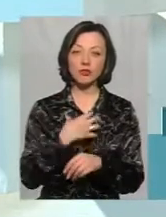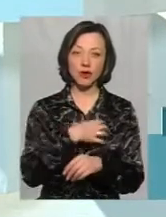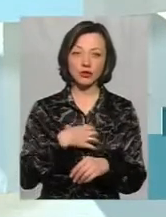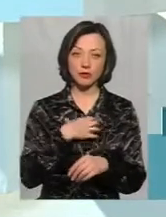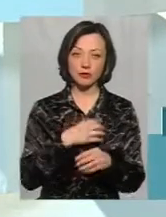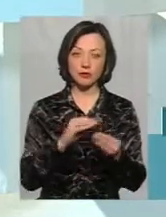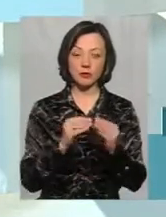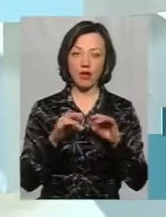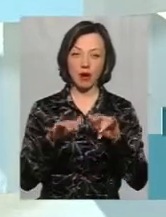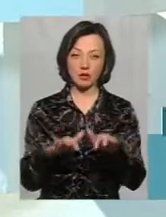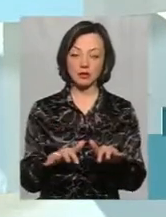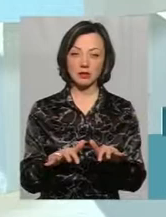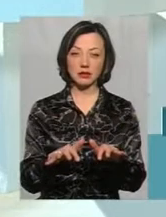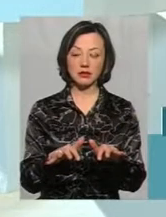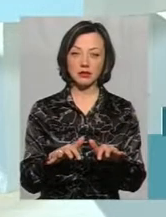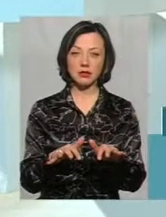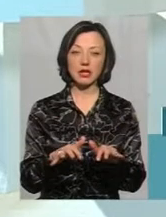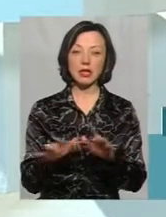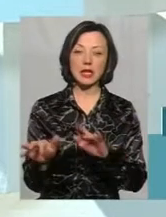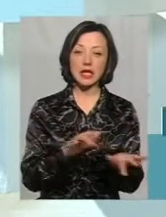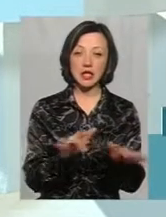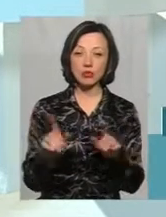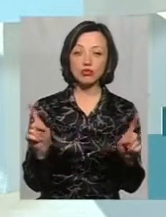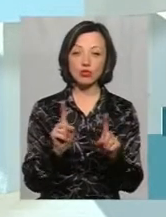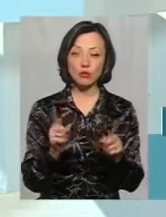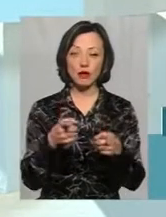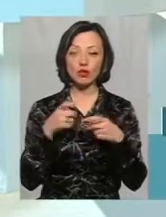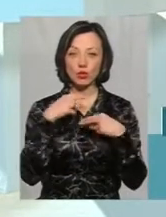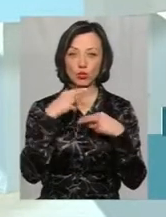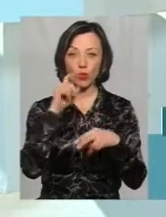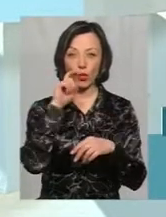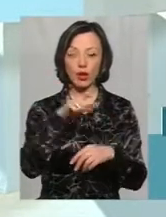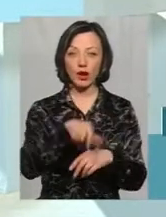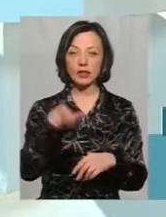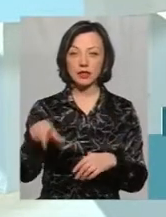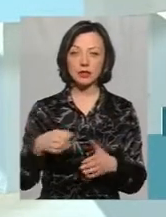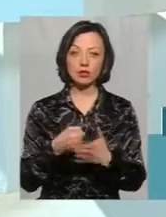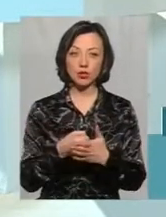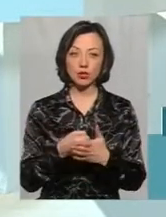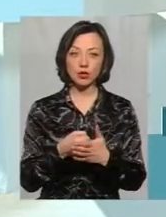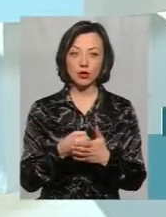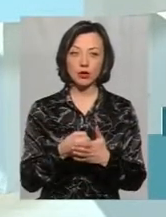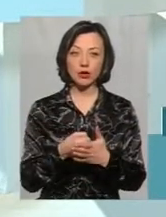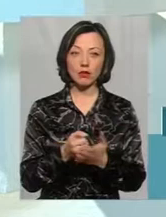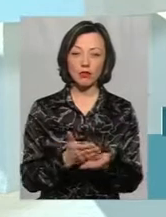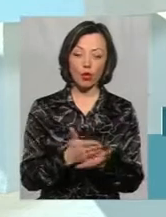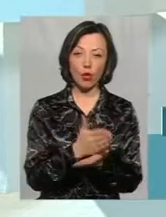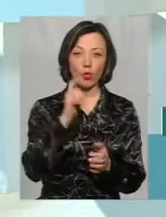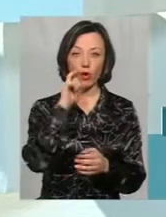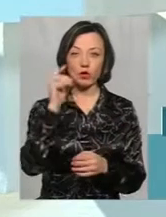акцій та дій для того, щоб привернути українців до проукраїнського